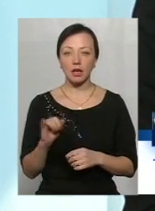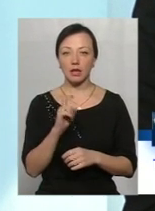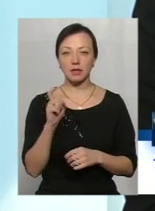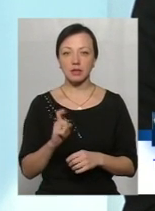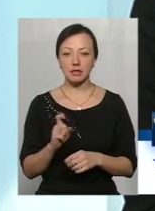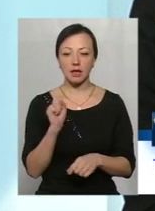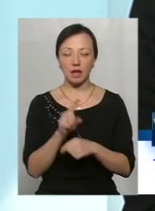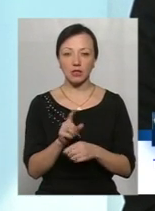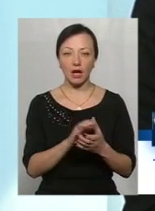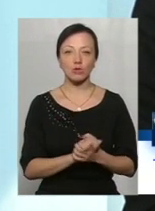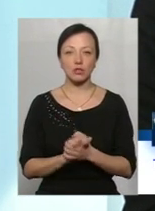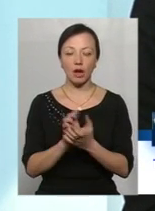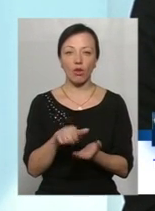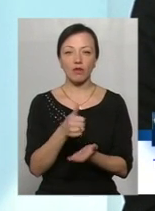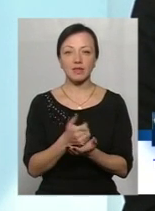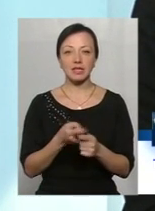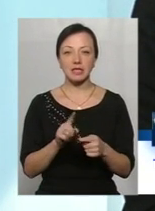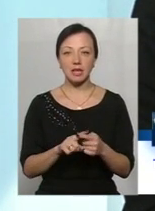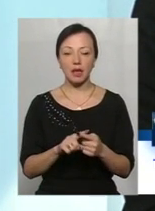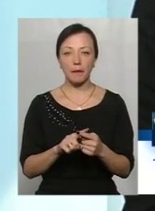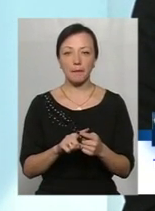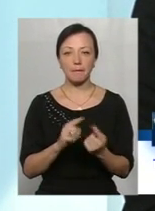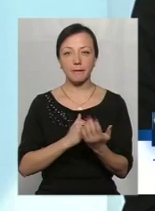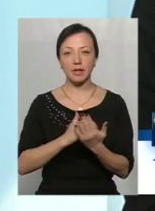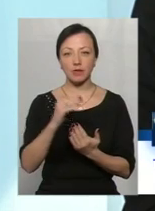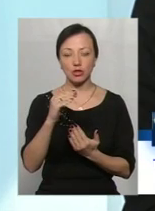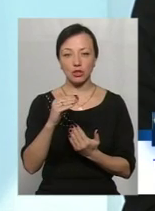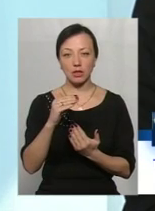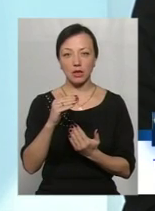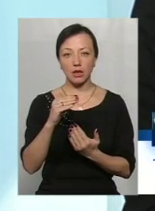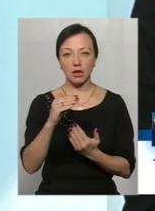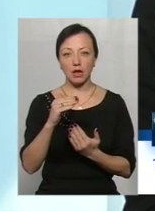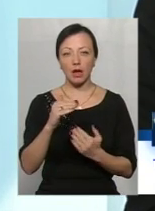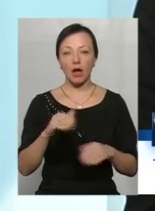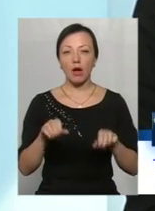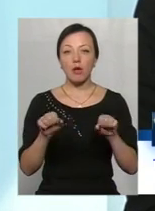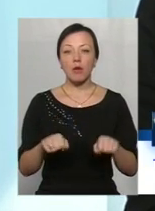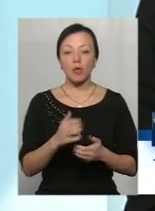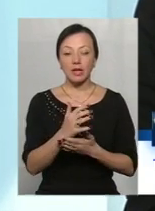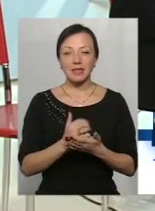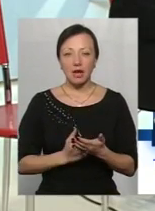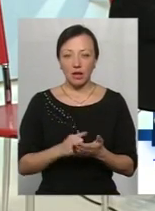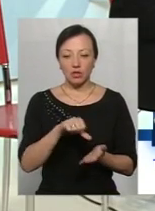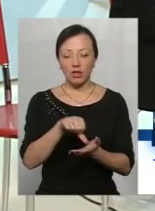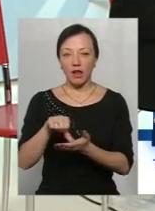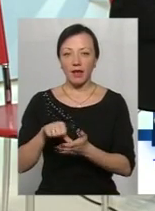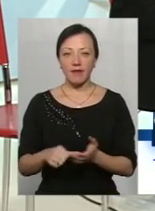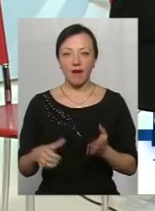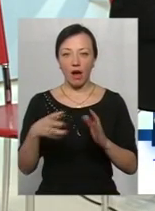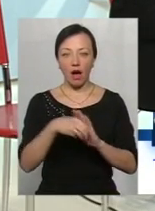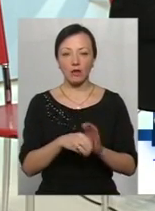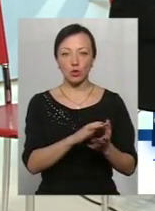задач асоціації, головних задач, це підвищення потенціалу, підвищення спроможності членів асоціації.